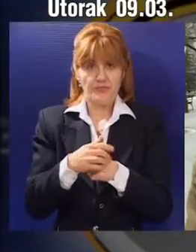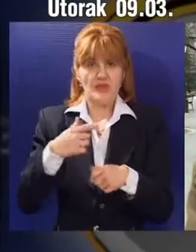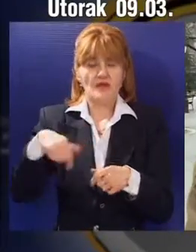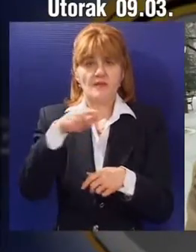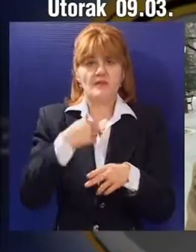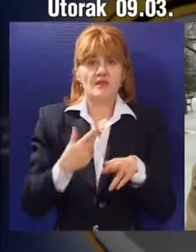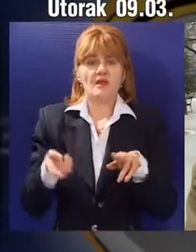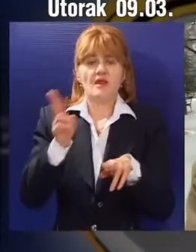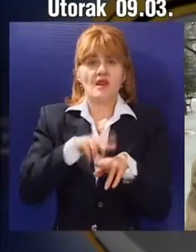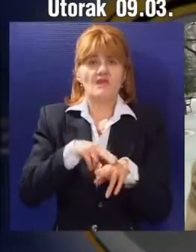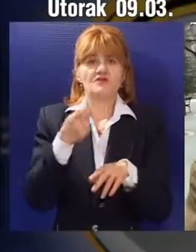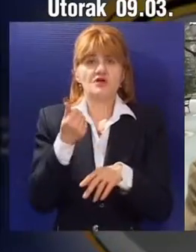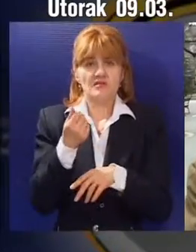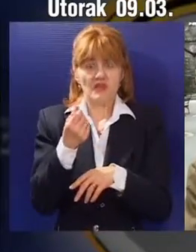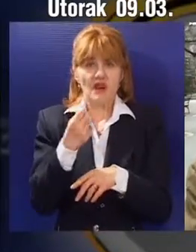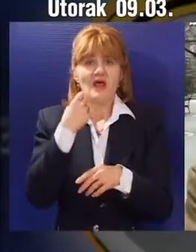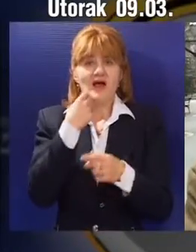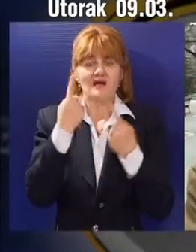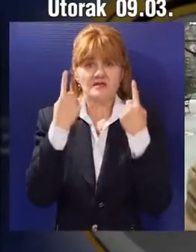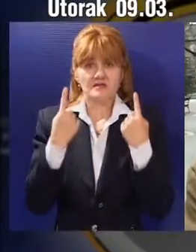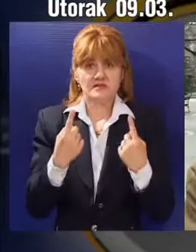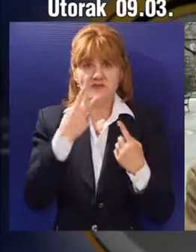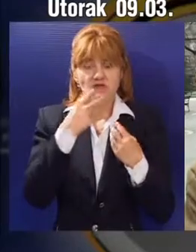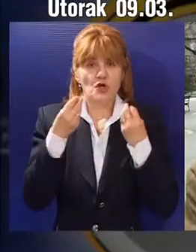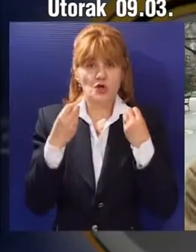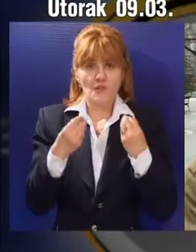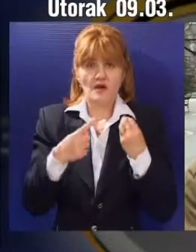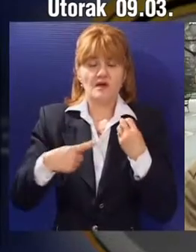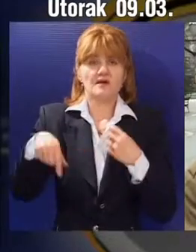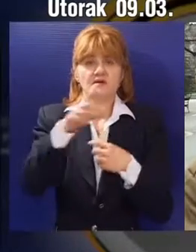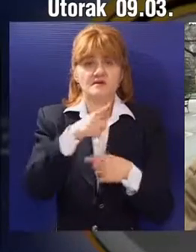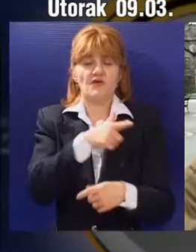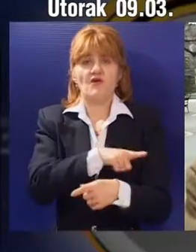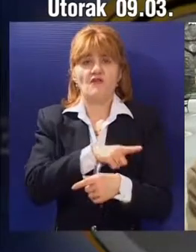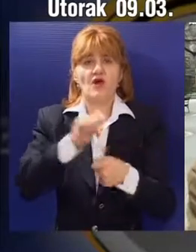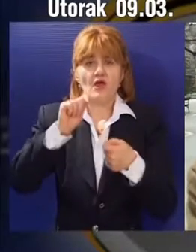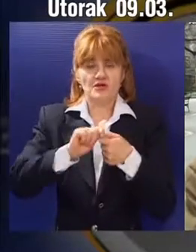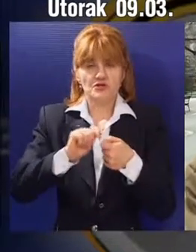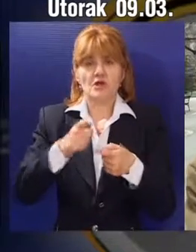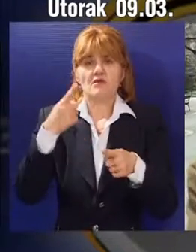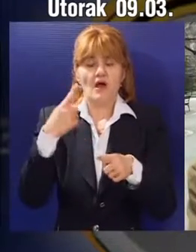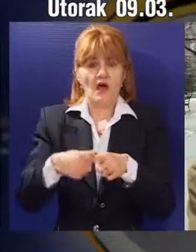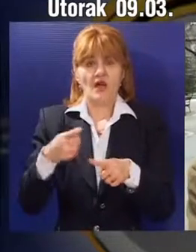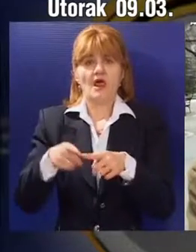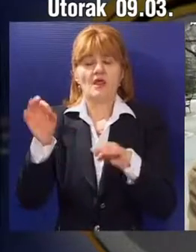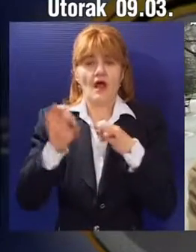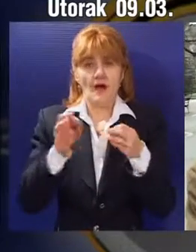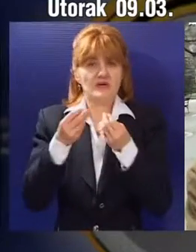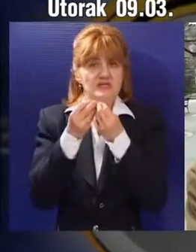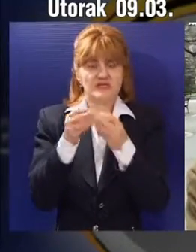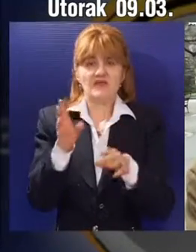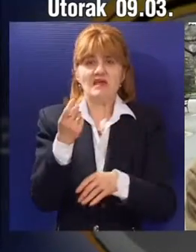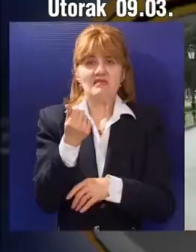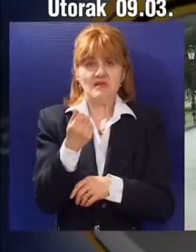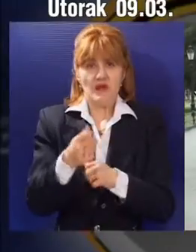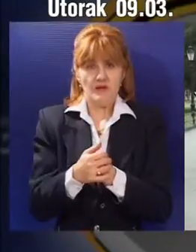platnično dinar. Kad budne stabilno, svi ćemo mi za dinare, i kredite, i kamate, i sve živo